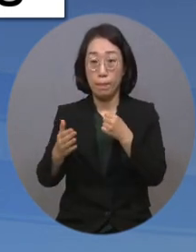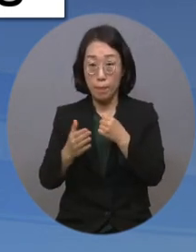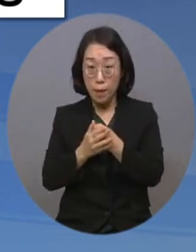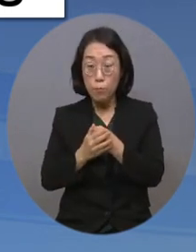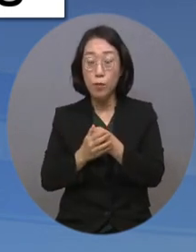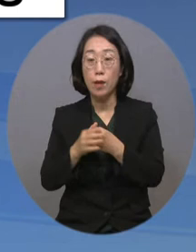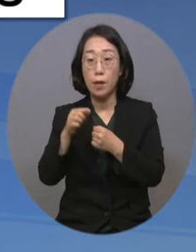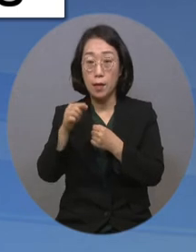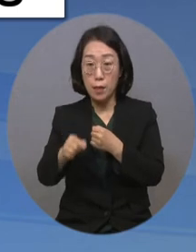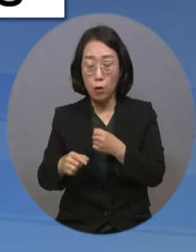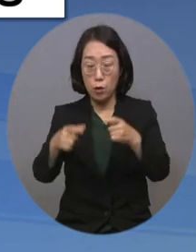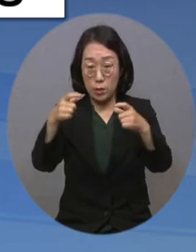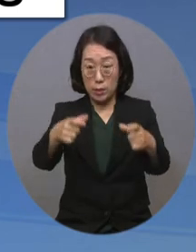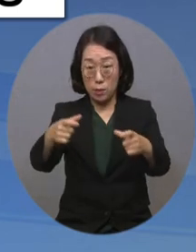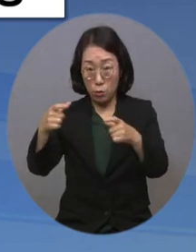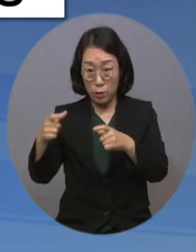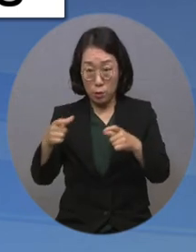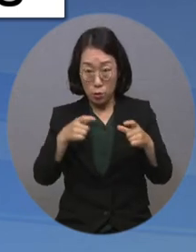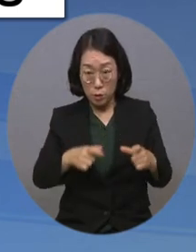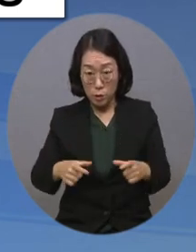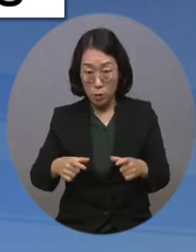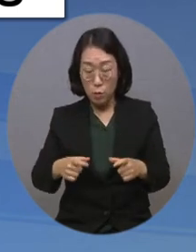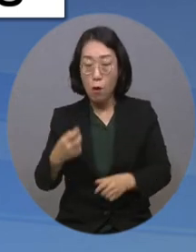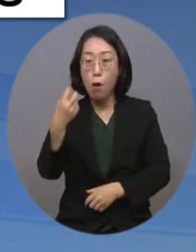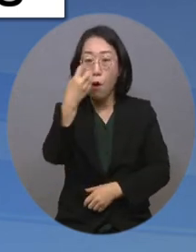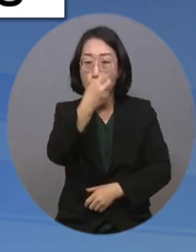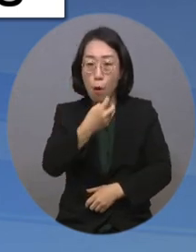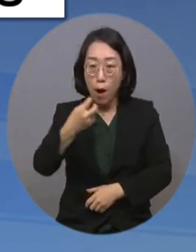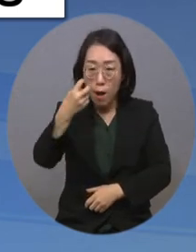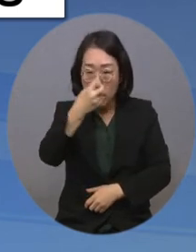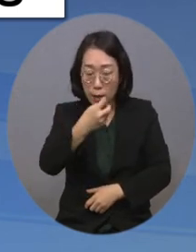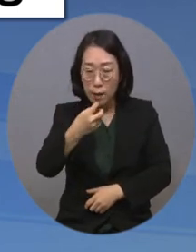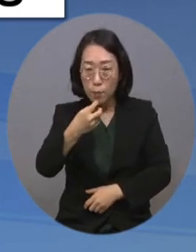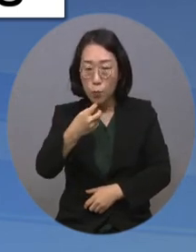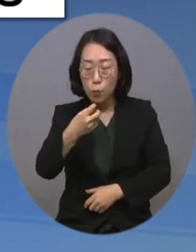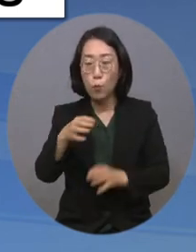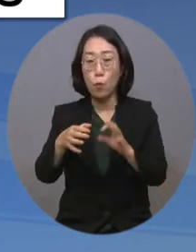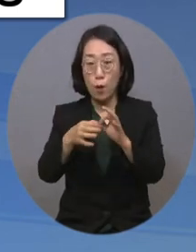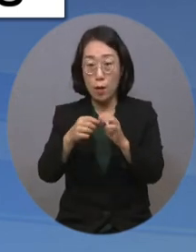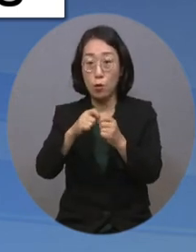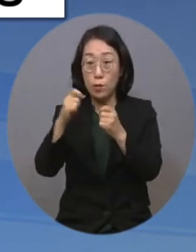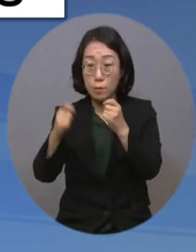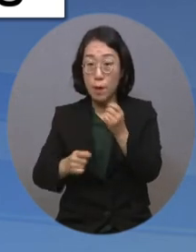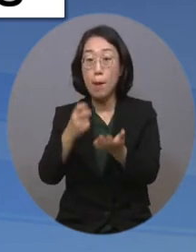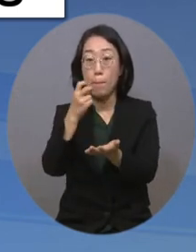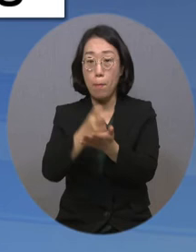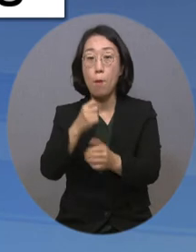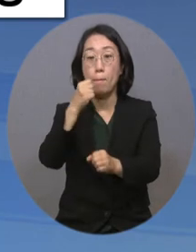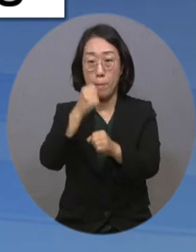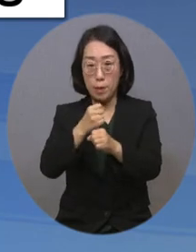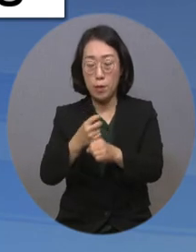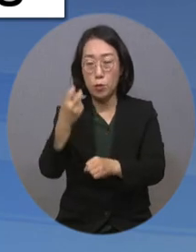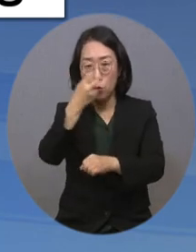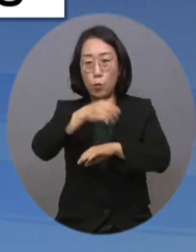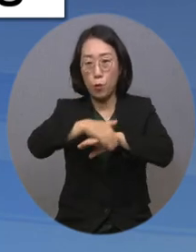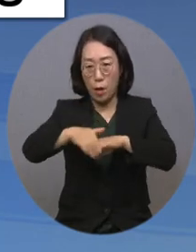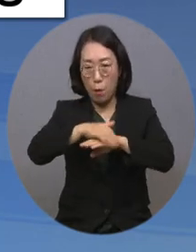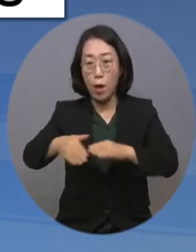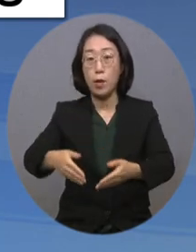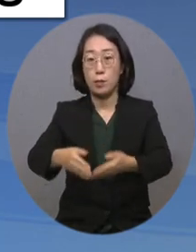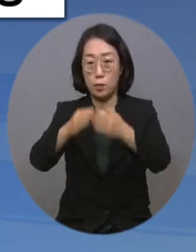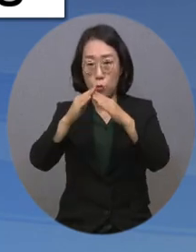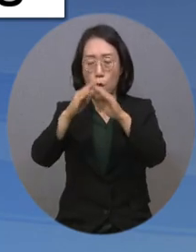의원은 지자체별로 음양신호기 관리 감독에 대한 조례를 마련하고 점검 계획 수립을 계획하는 등